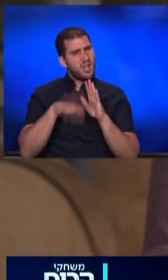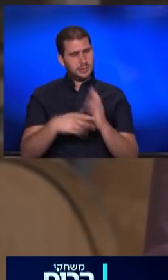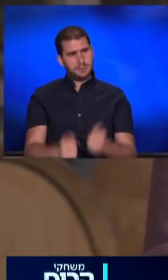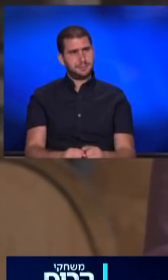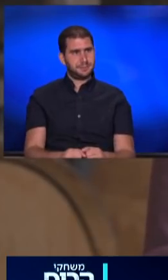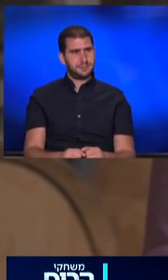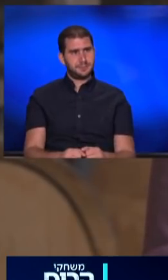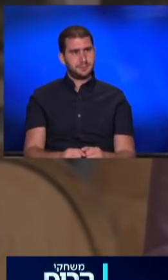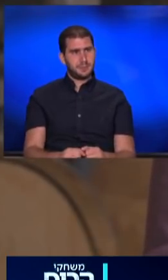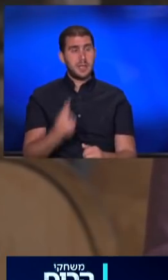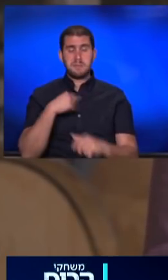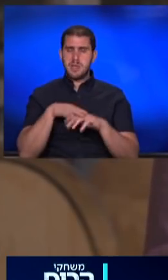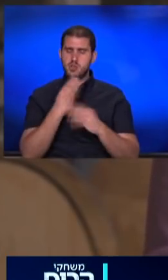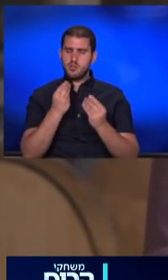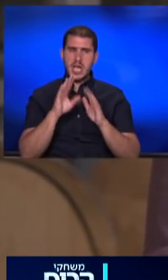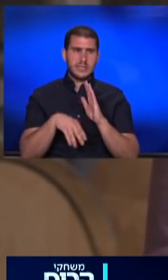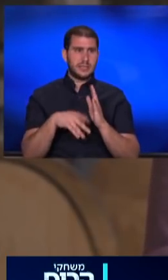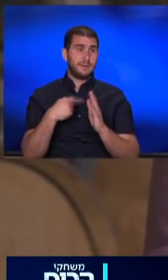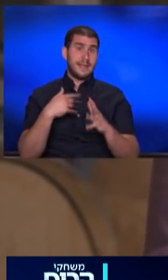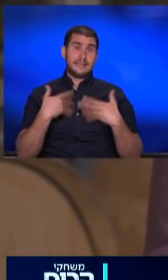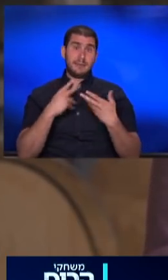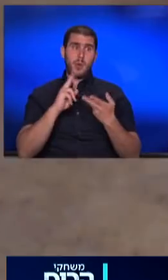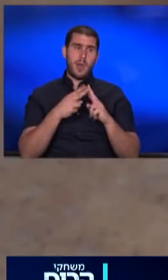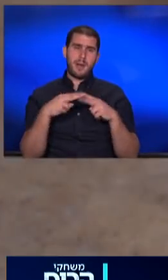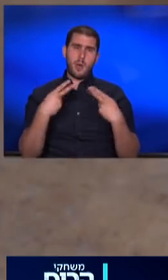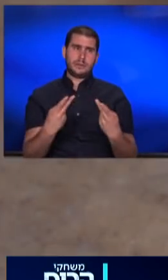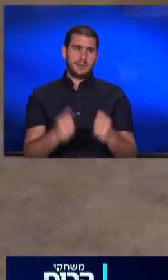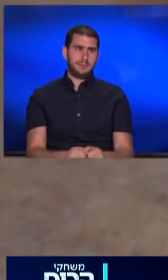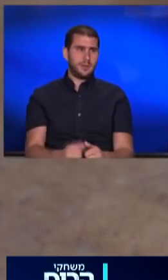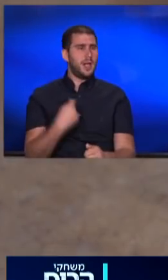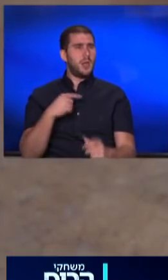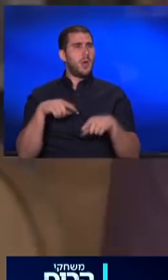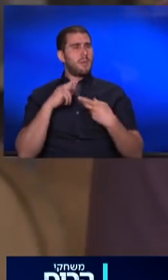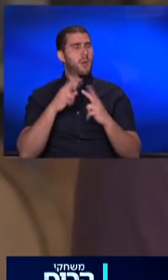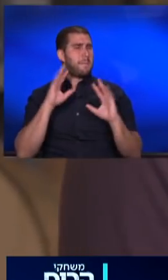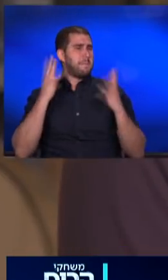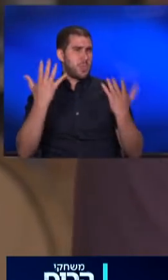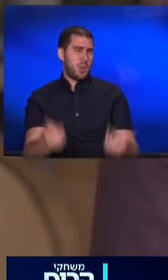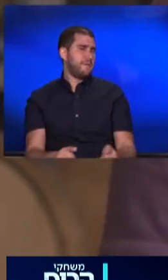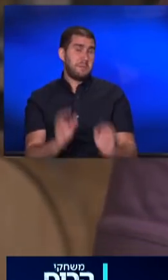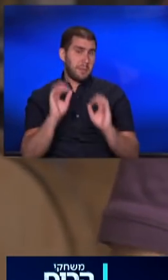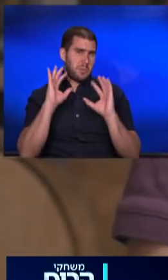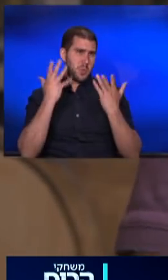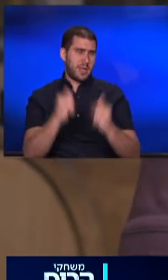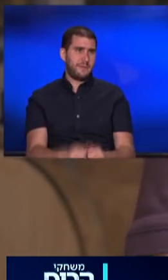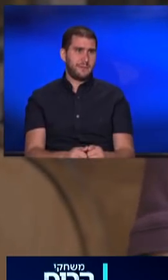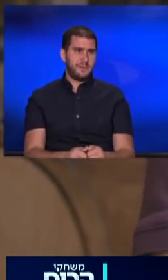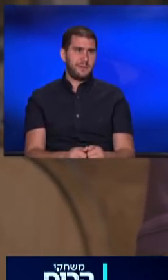חסר. אני מרגיש שזה חסר, אבל לשמחתי העולם חוזר לזה. אנחנו חיים בעולם מטורף. מוטרף.